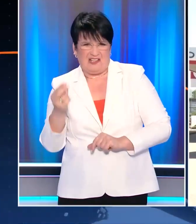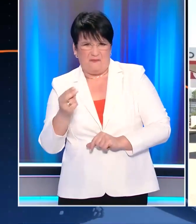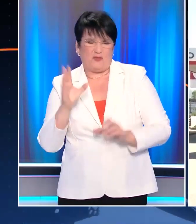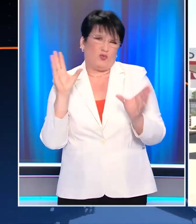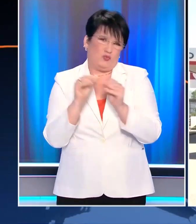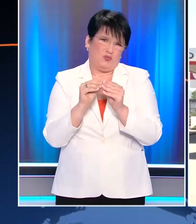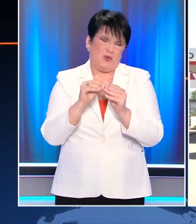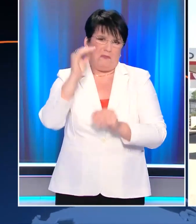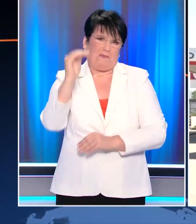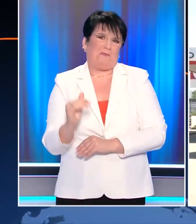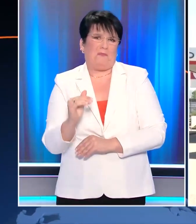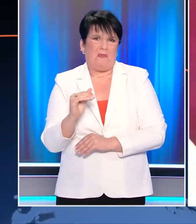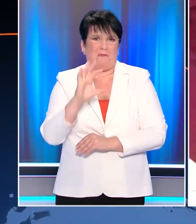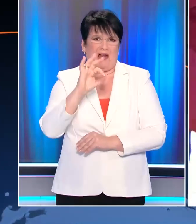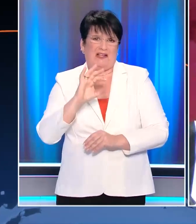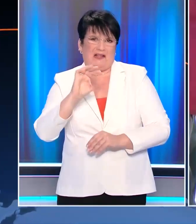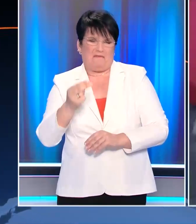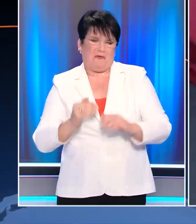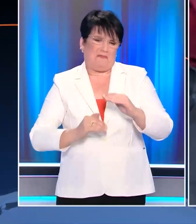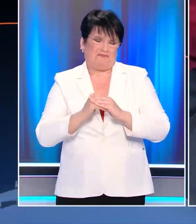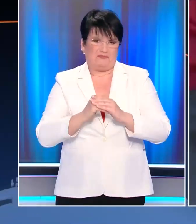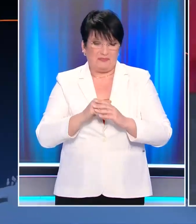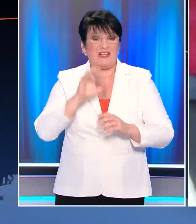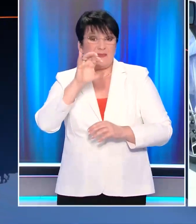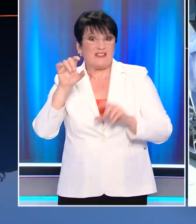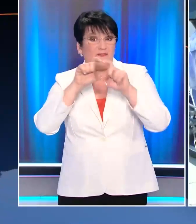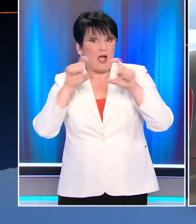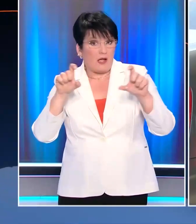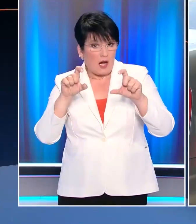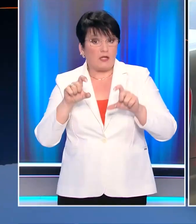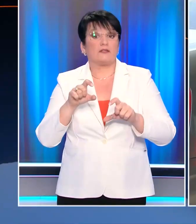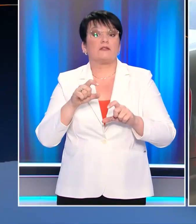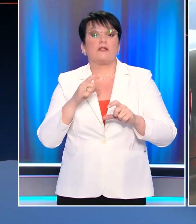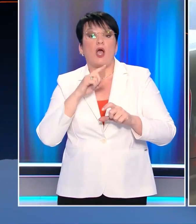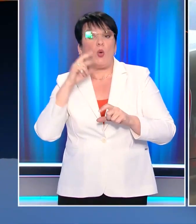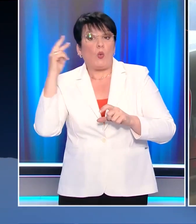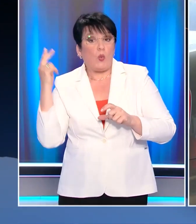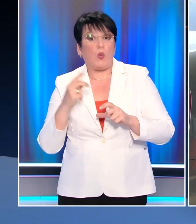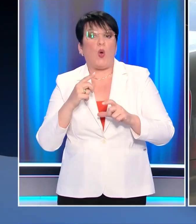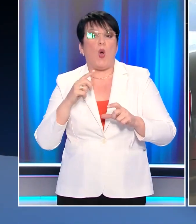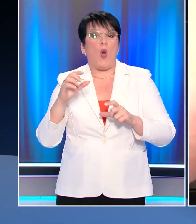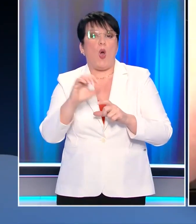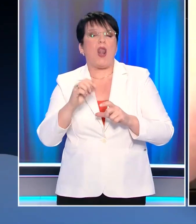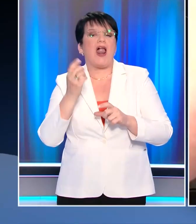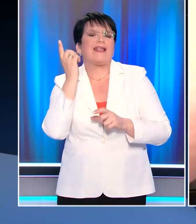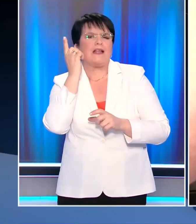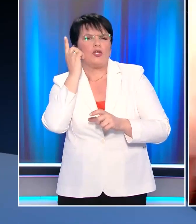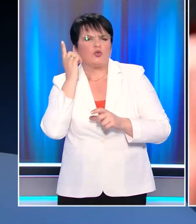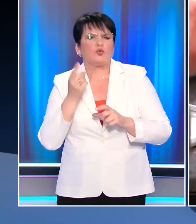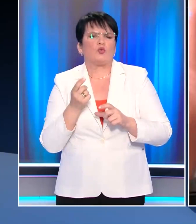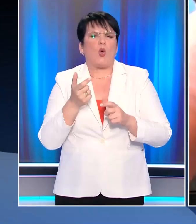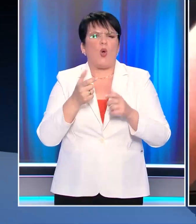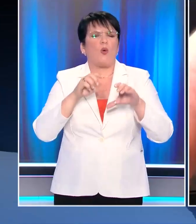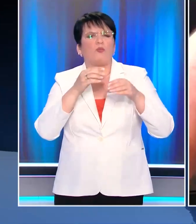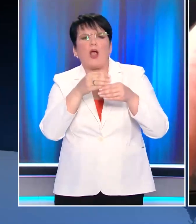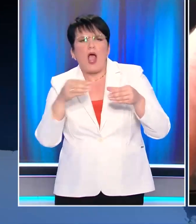μέσω όρο. Ξεκινάμε από 30 μέχρι 50 ευρώ. Η ψηφιακή κάρτα χρησιμοποιείται μέσω του smartphone σε όλα τα πρατήρια καυσίμων της χώρας, μέσω των POS